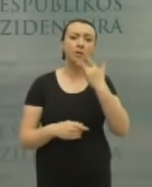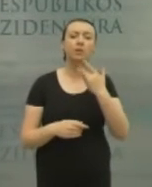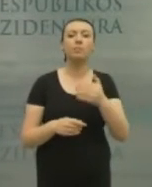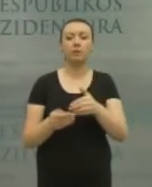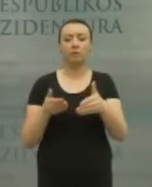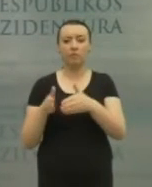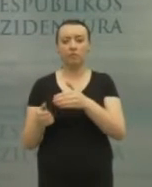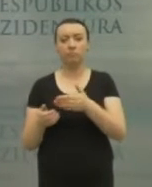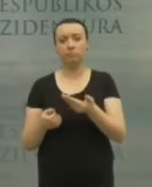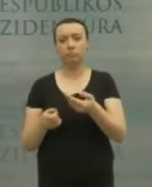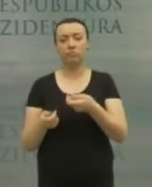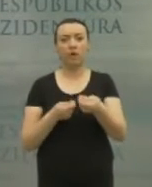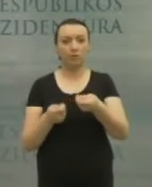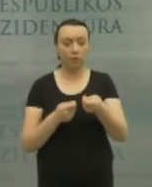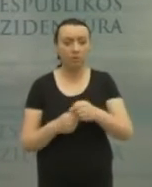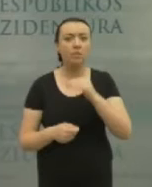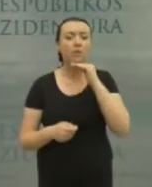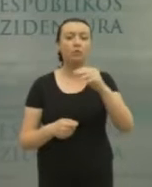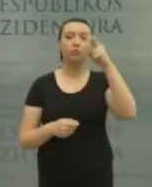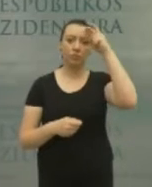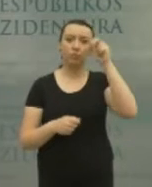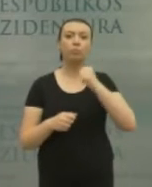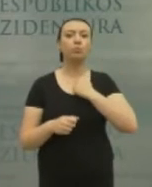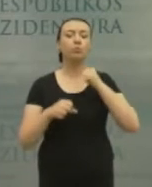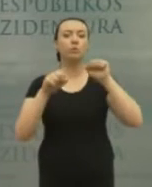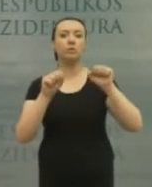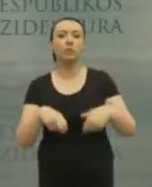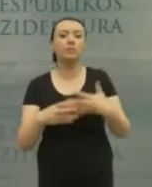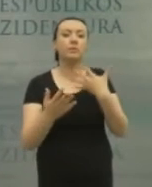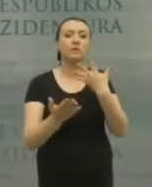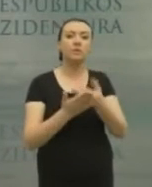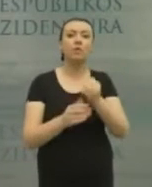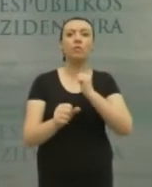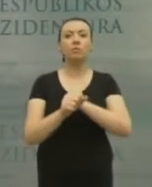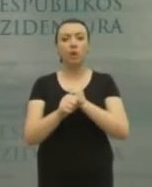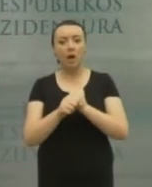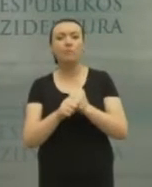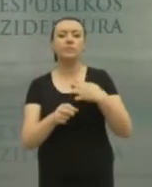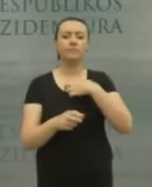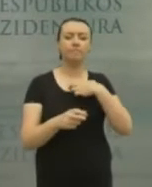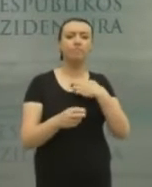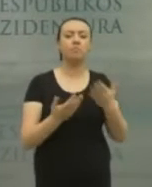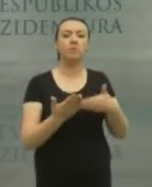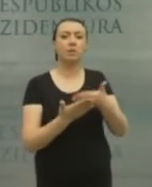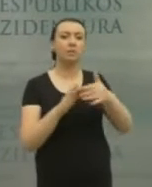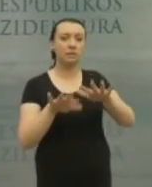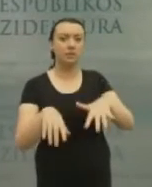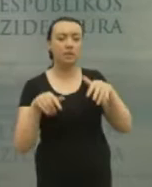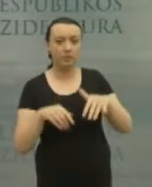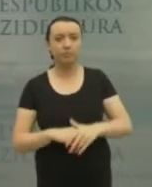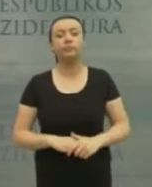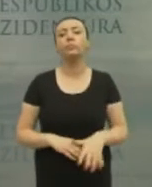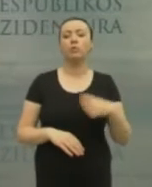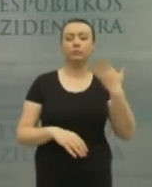partijų vadovai. Žinoma, vyriausybė turi galimybę savo darbą ir aktualijas pristatyti Seime ir tas